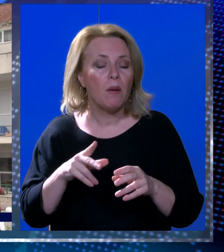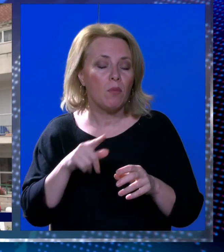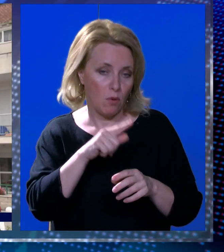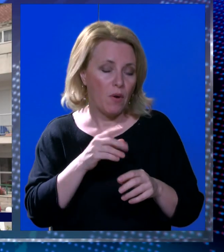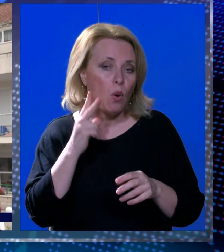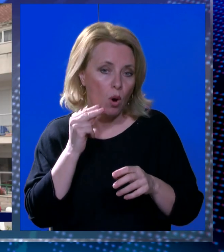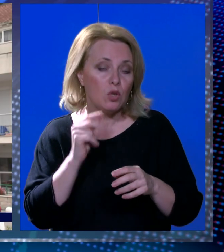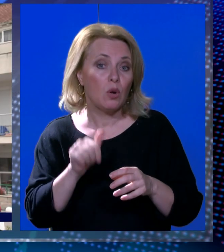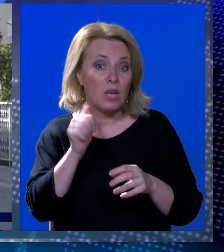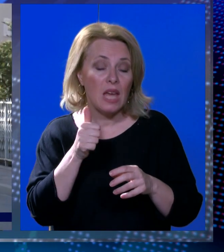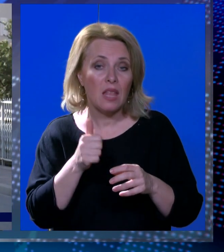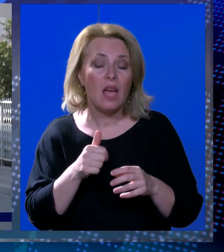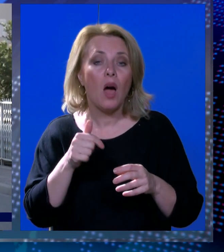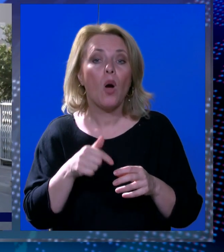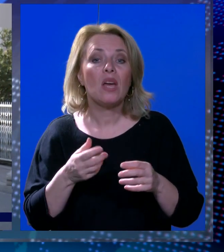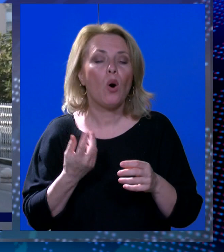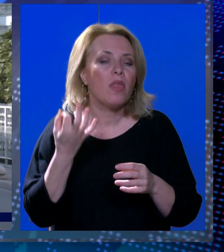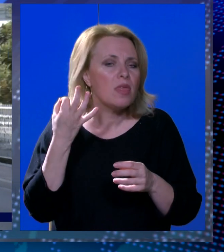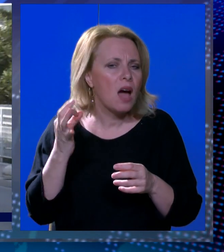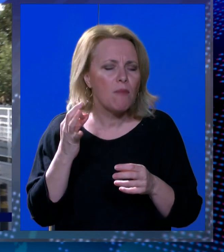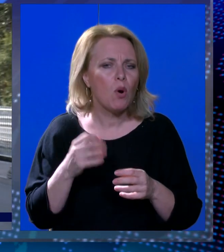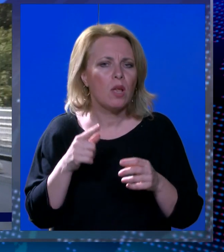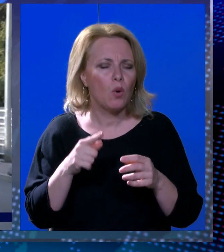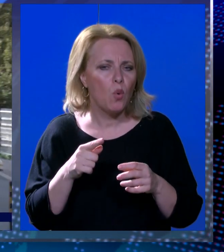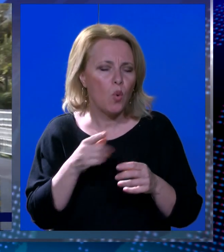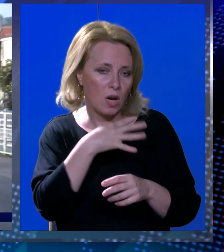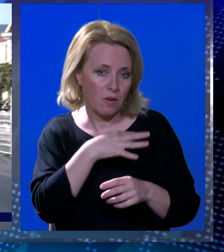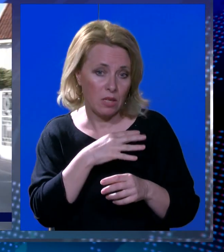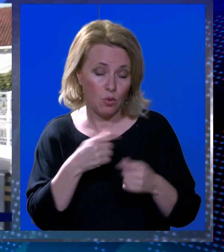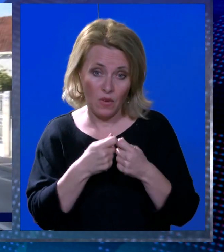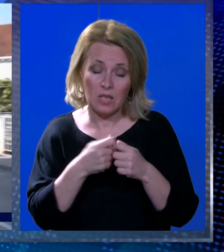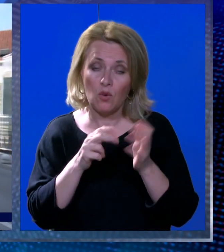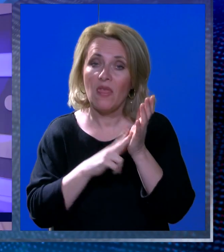u općini koja je jedna od najuspješnijih u Hrvatskoj po pitanju nataliteta.